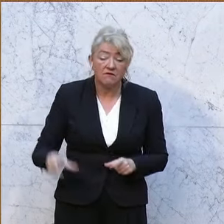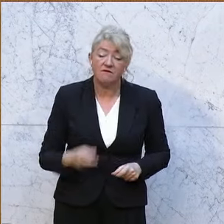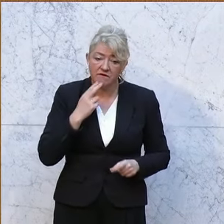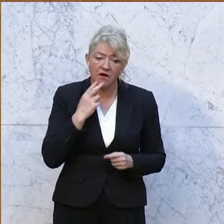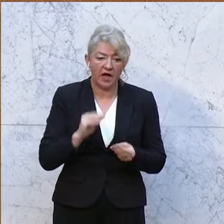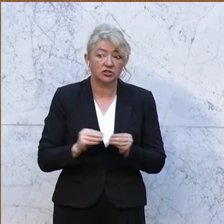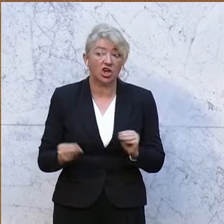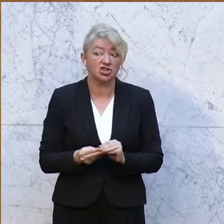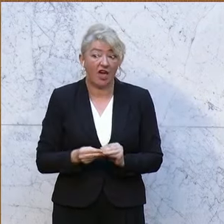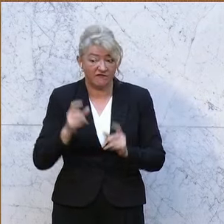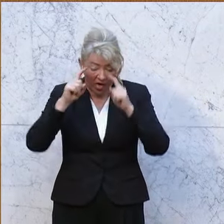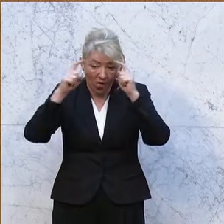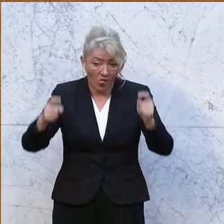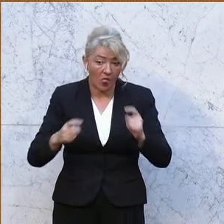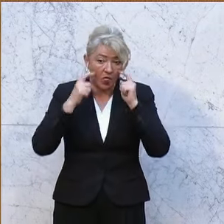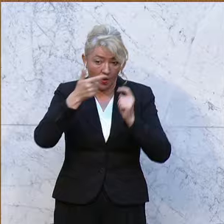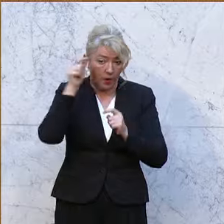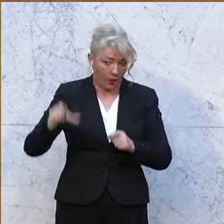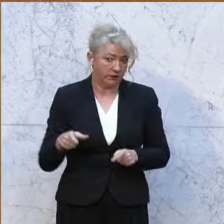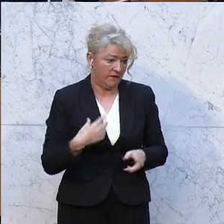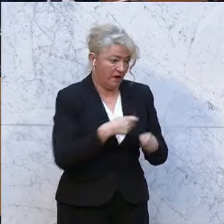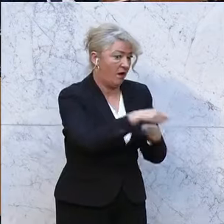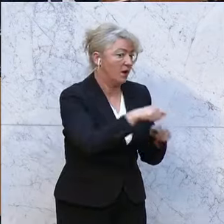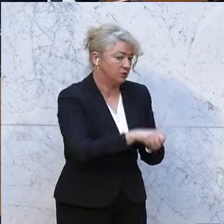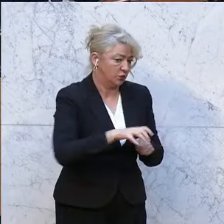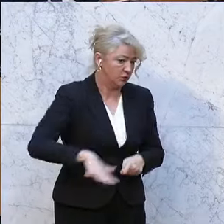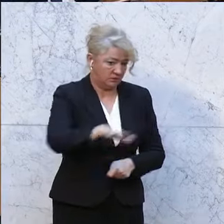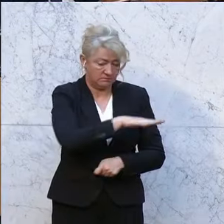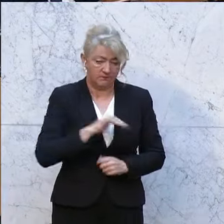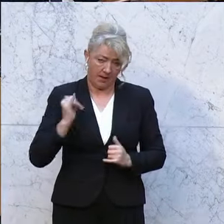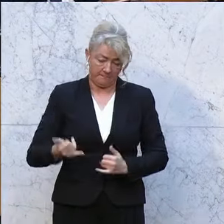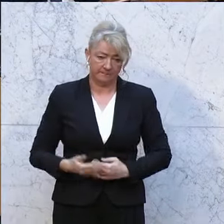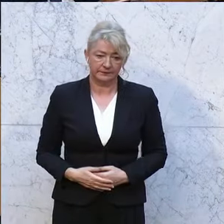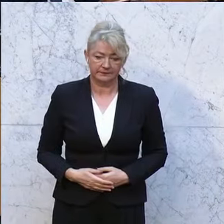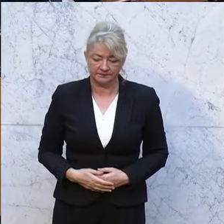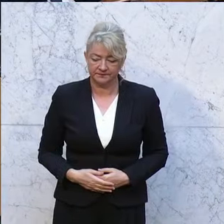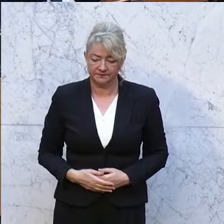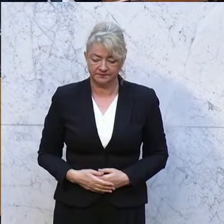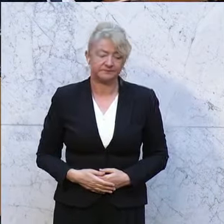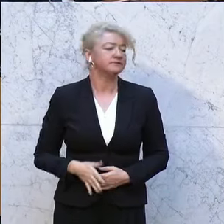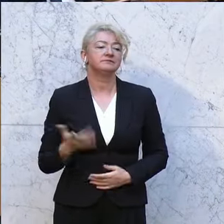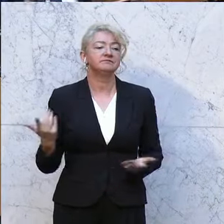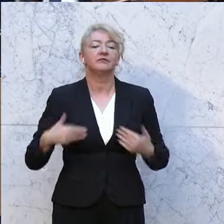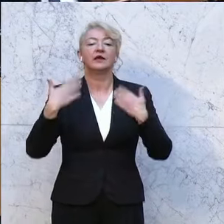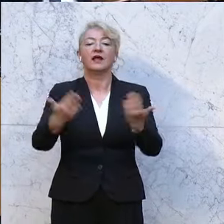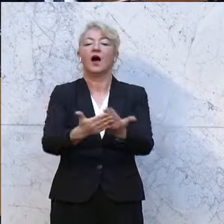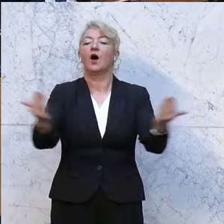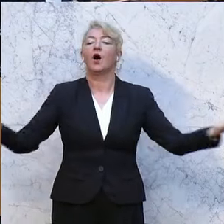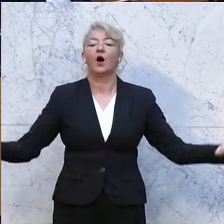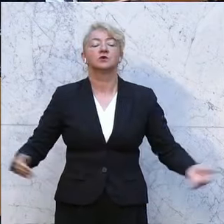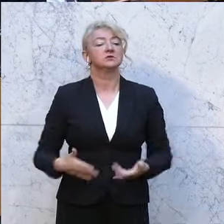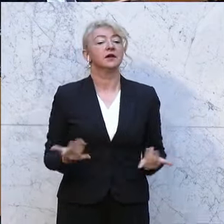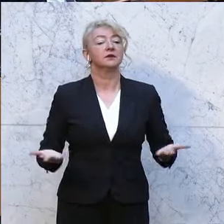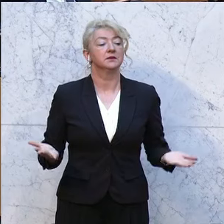Geschäftemachern, die nach außen hin oft genug